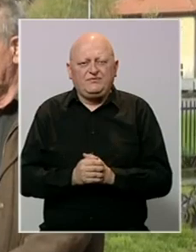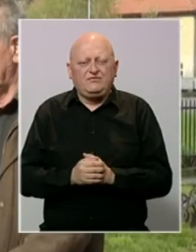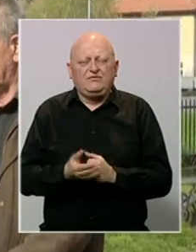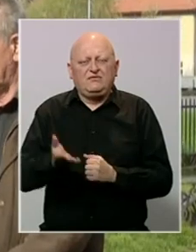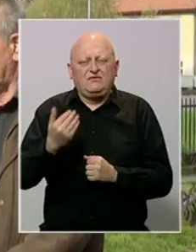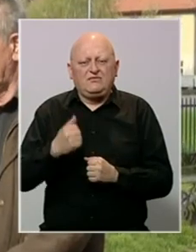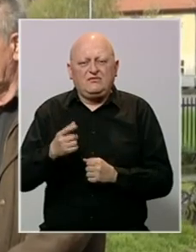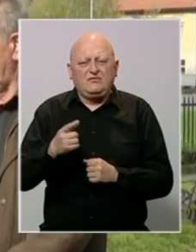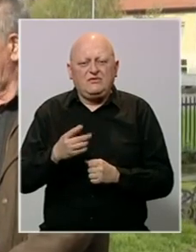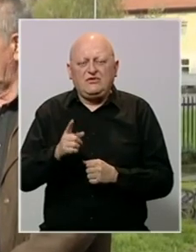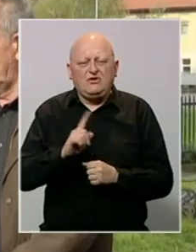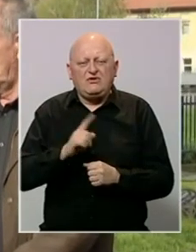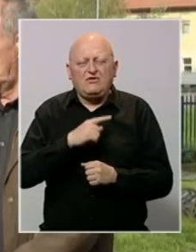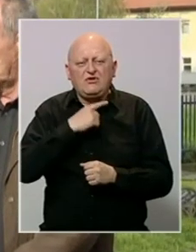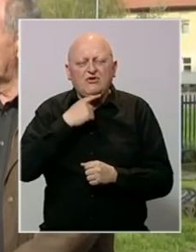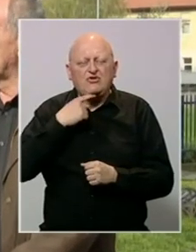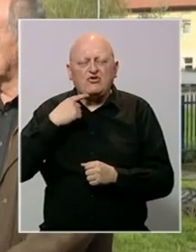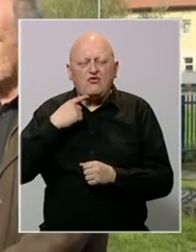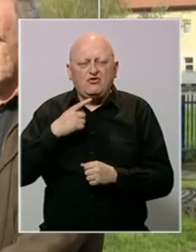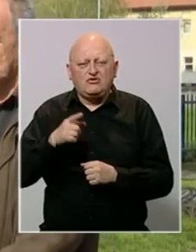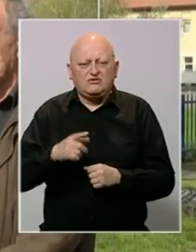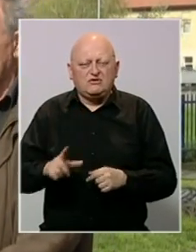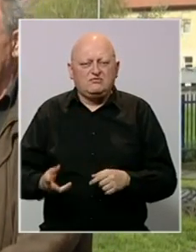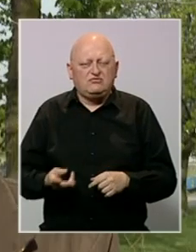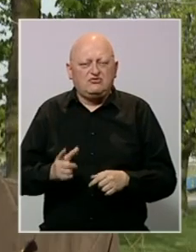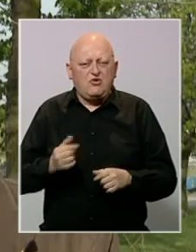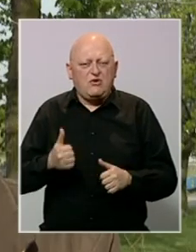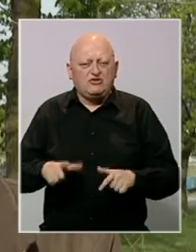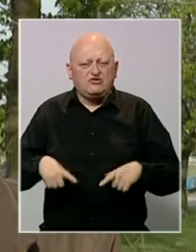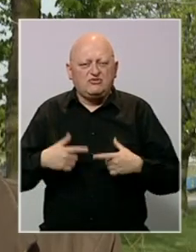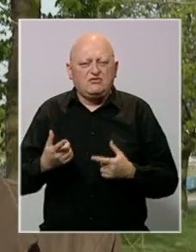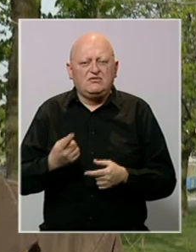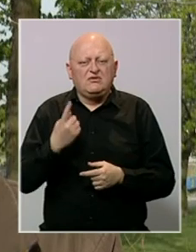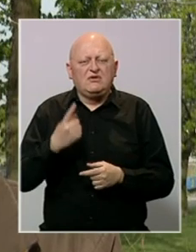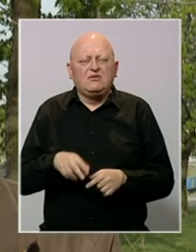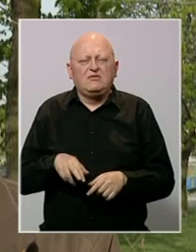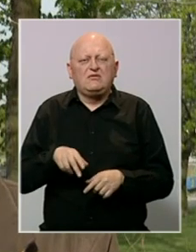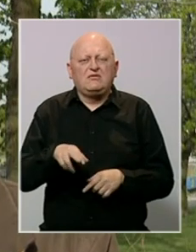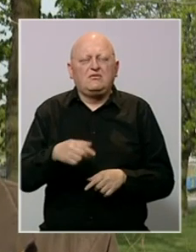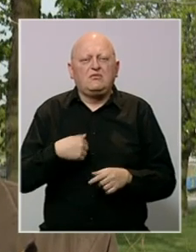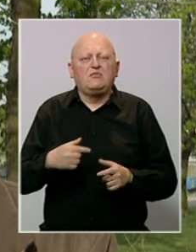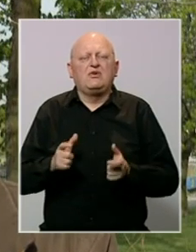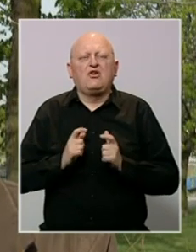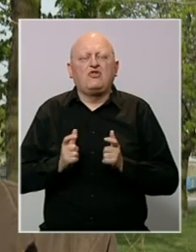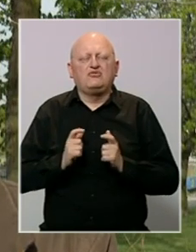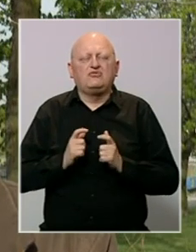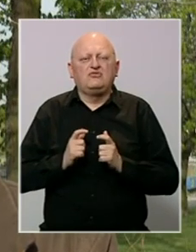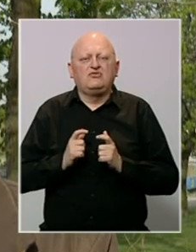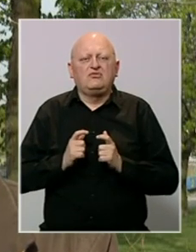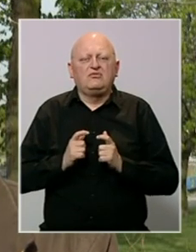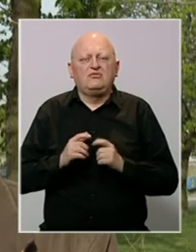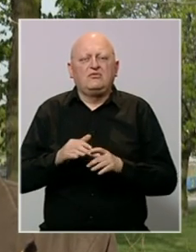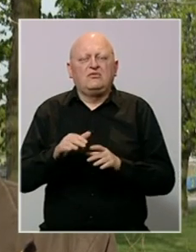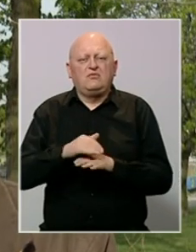Iako čak ni toliko više nije dovoljno za dostojan život. Ali evo za prvi korak mi očekujemo da će u